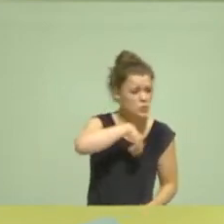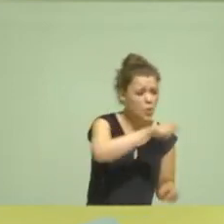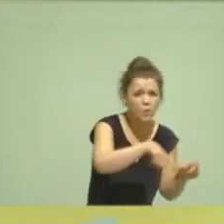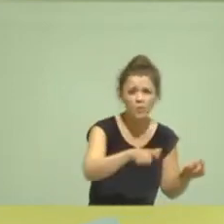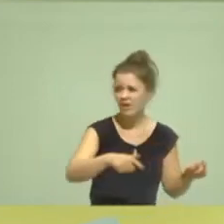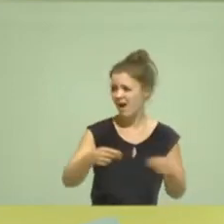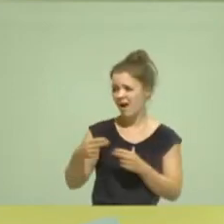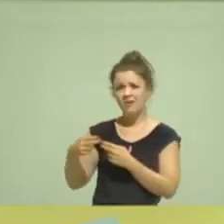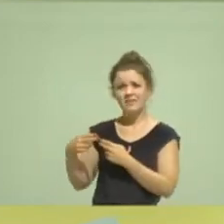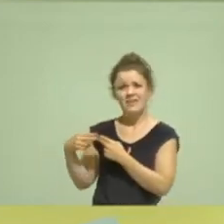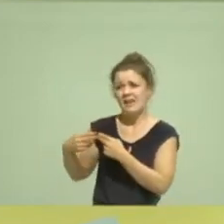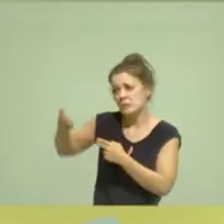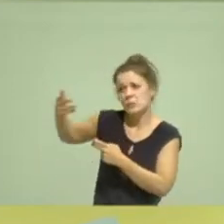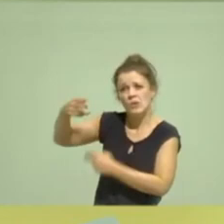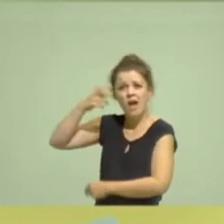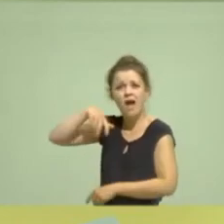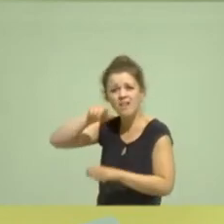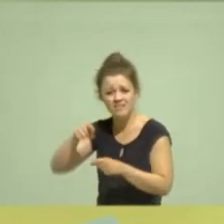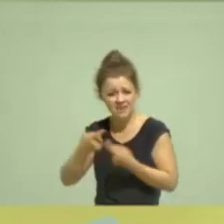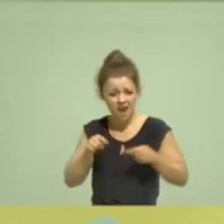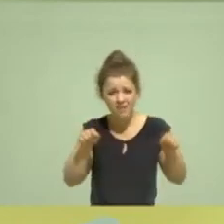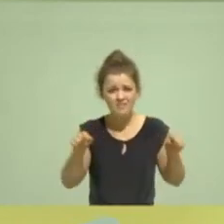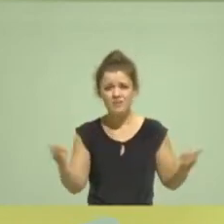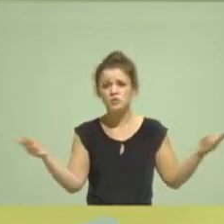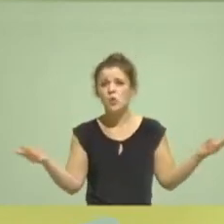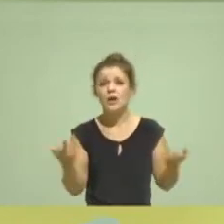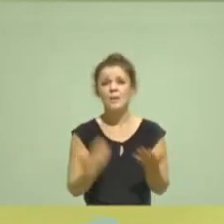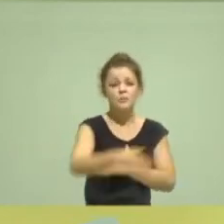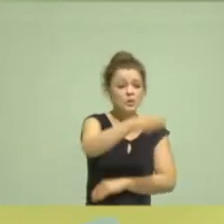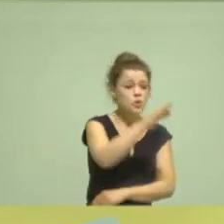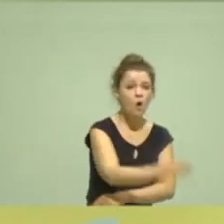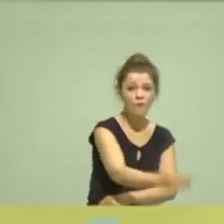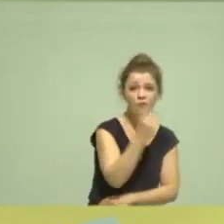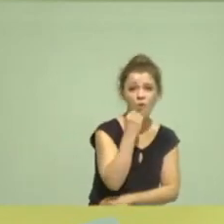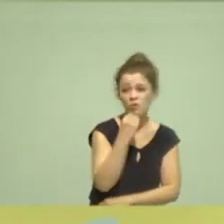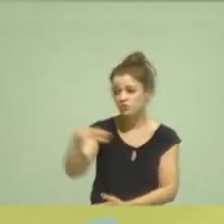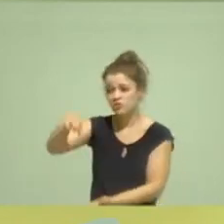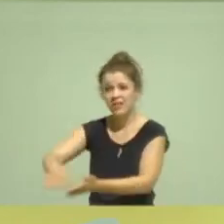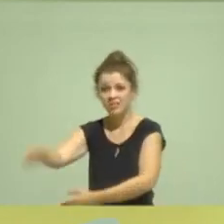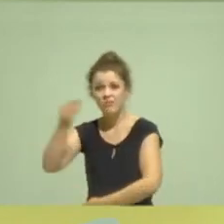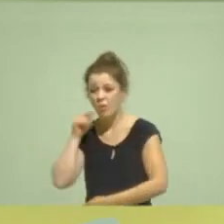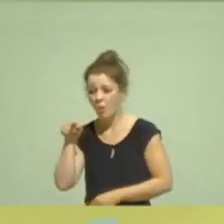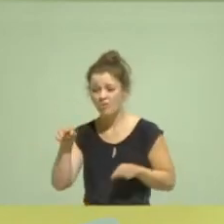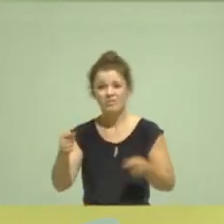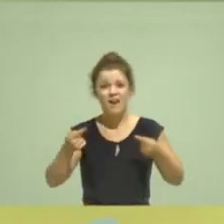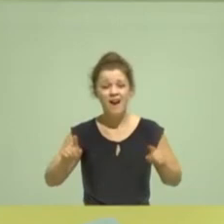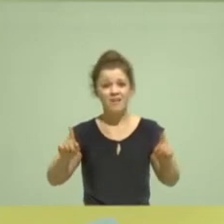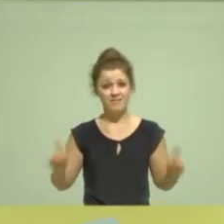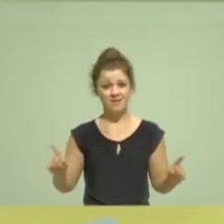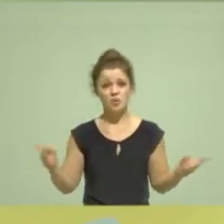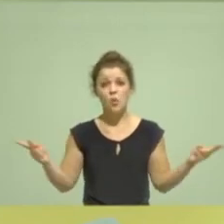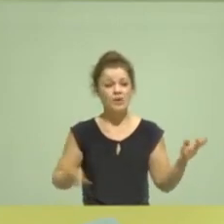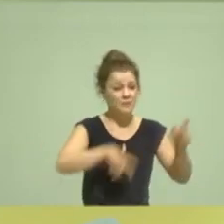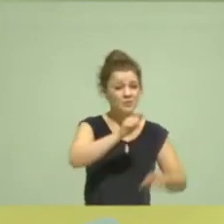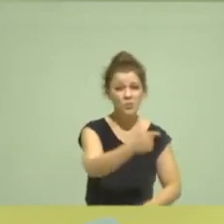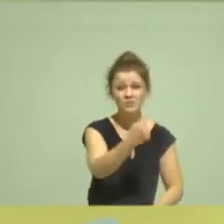den Menschen, die auf dem Land leben, die in den Großstädten leben, zwischen denen, die sagen, Flächen